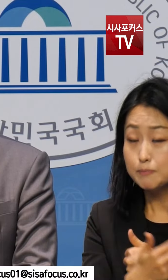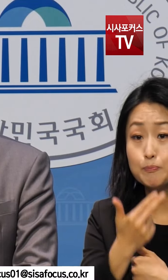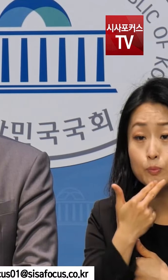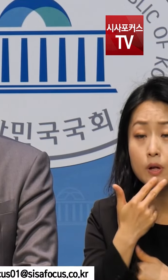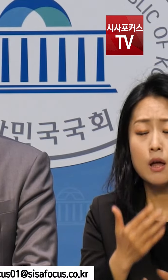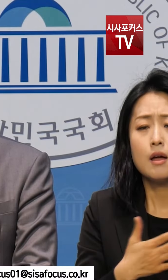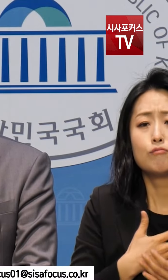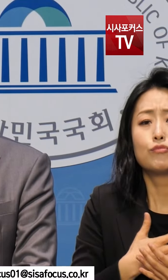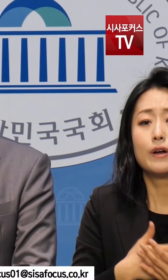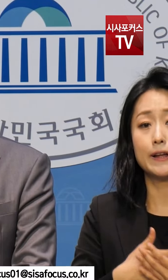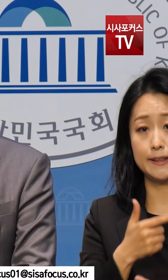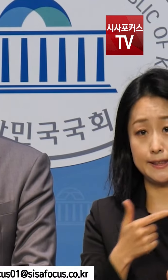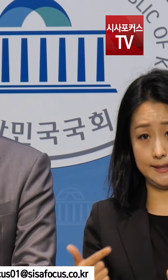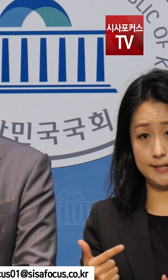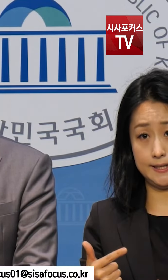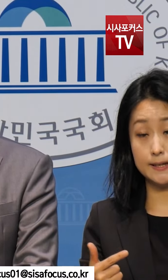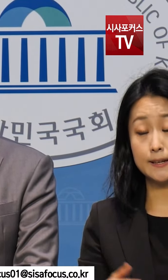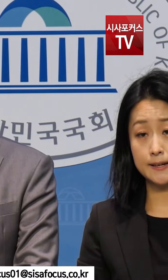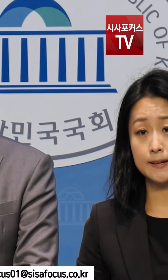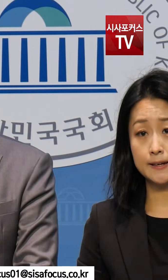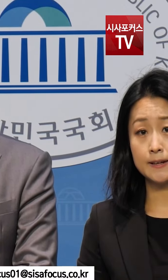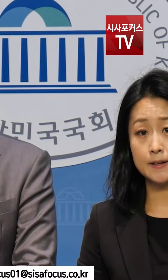우리 사회에 만연하고 있습니다.